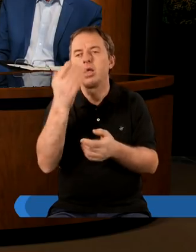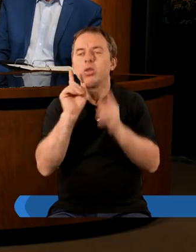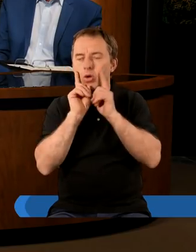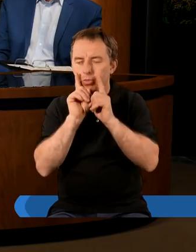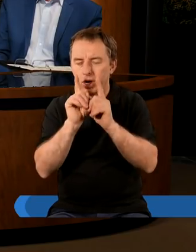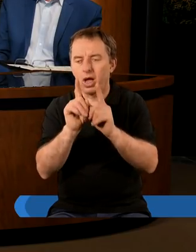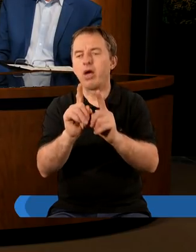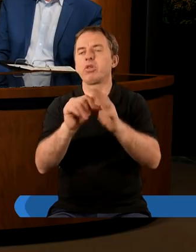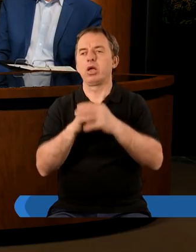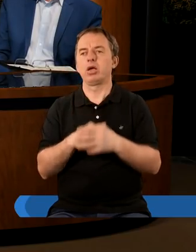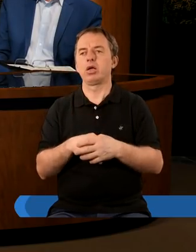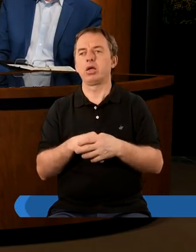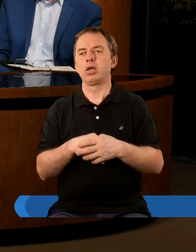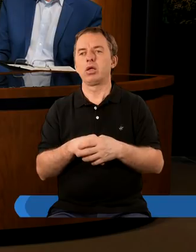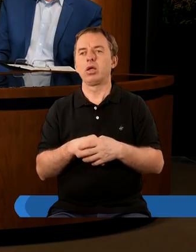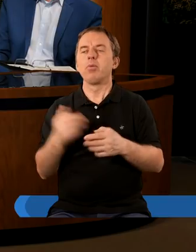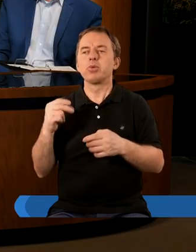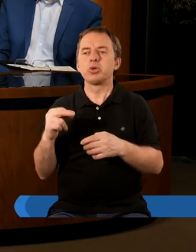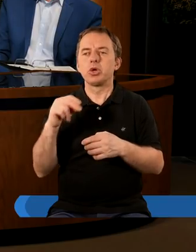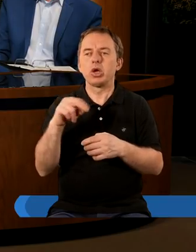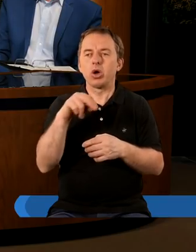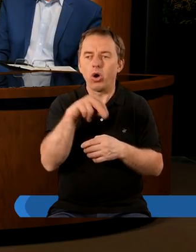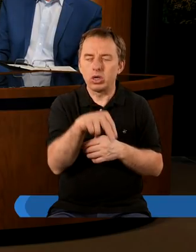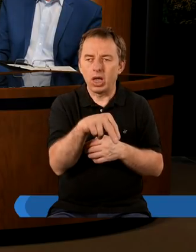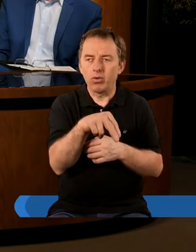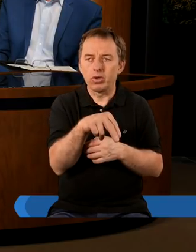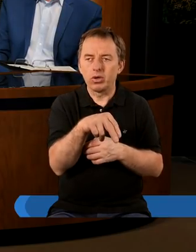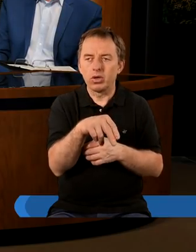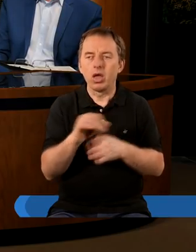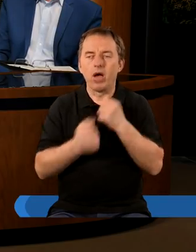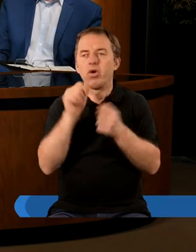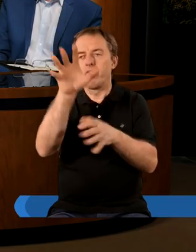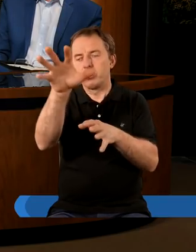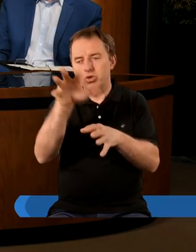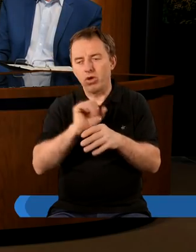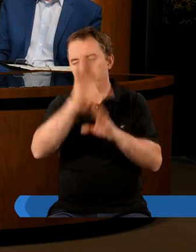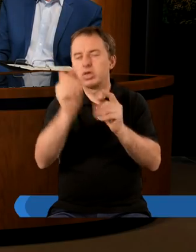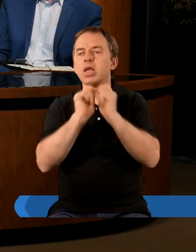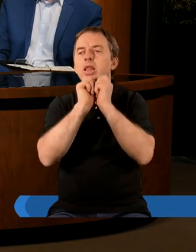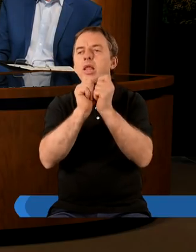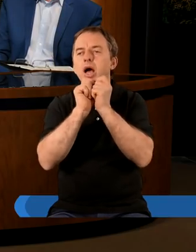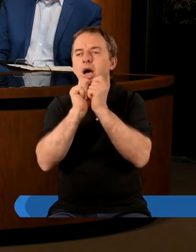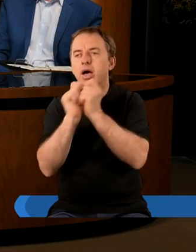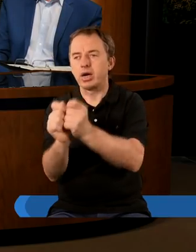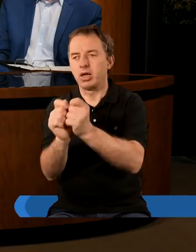powiedzieć Panie to prawda ale przychodzę żeby wziąć te wszystkie dary